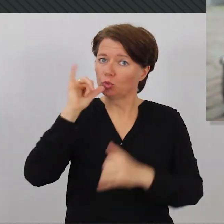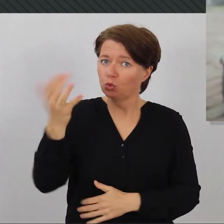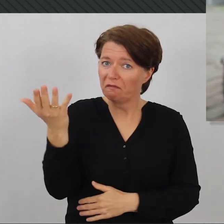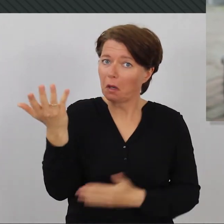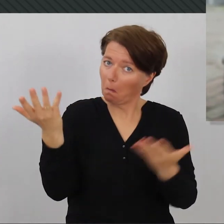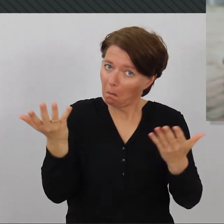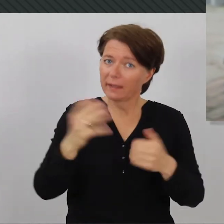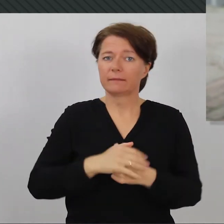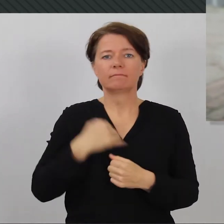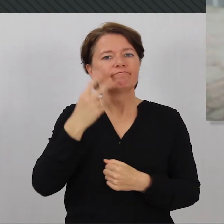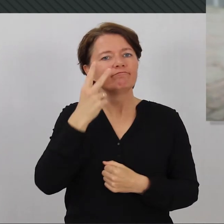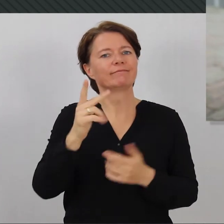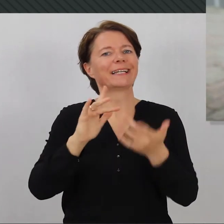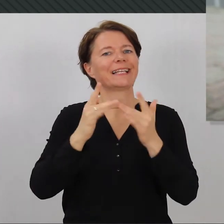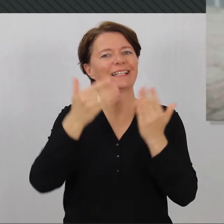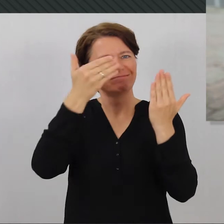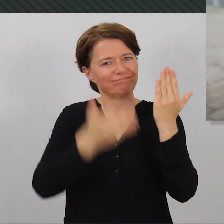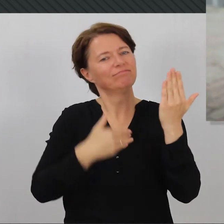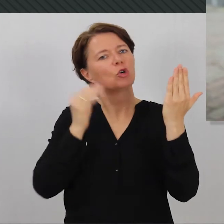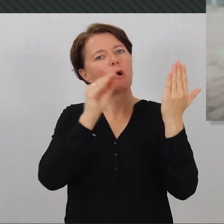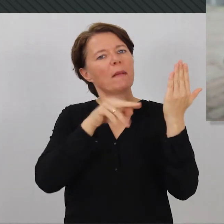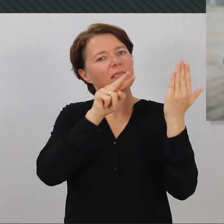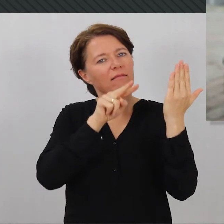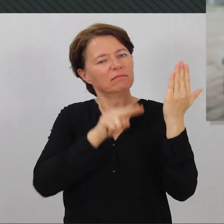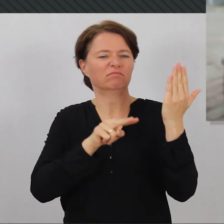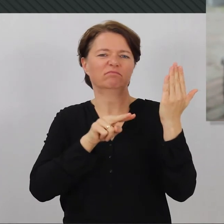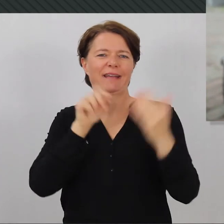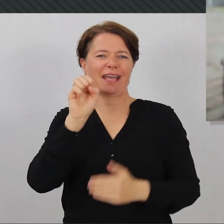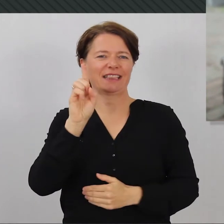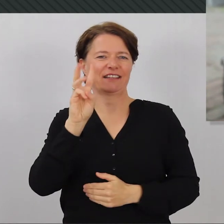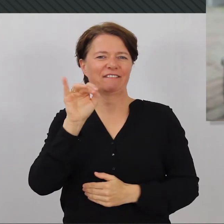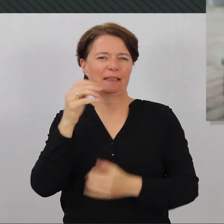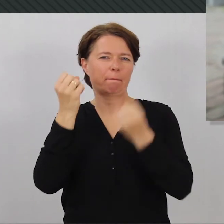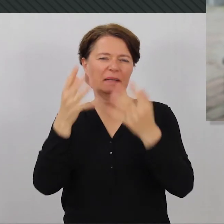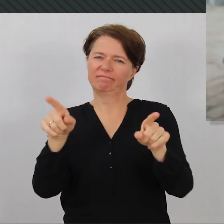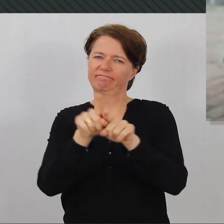den sozialen Medien bekommen, die der Geschichte ähneln, die Edwin mir erzählt hat.